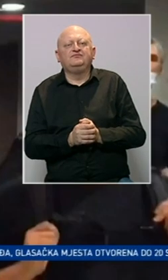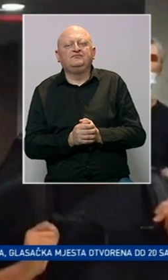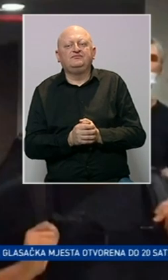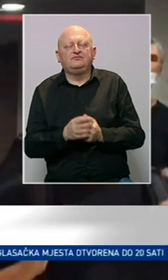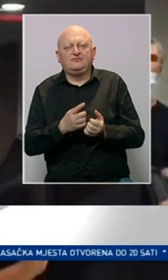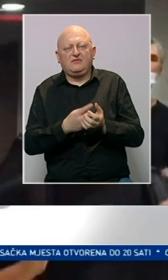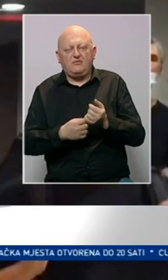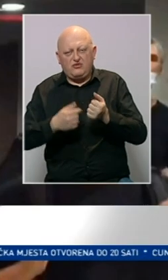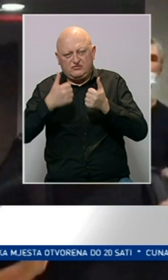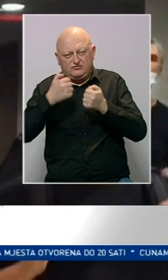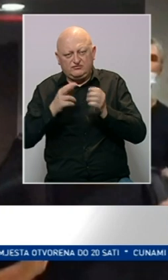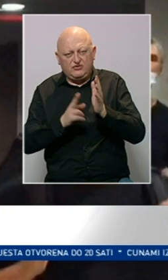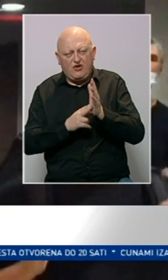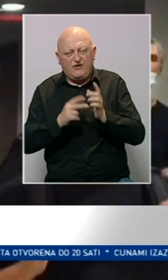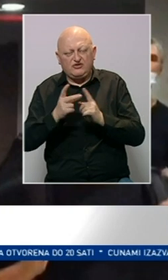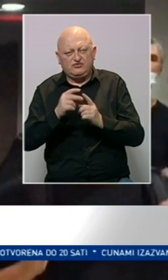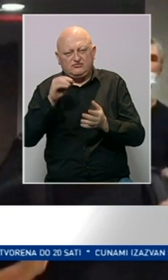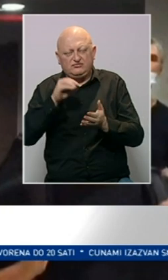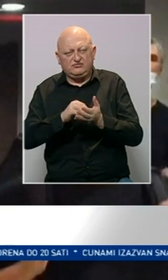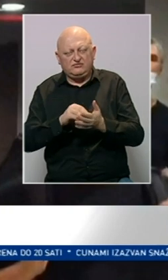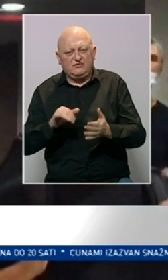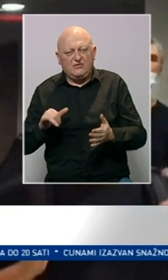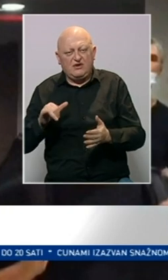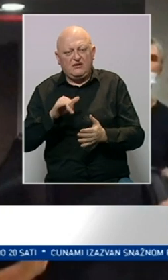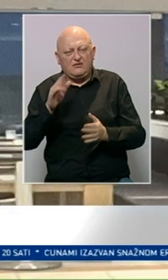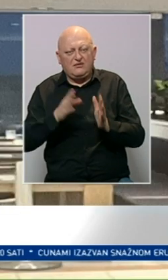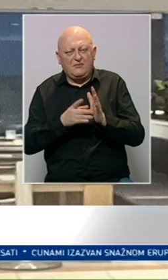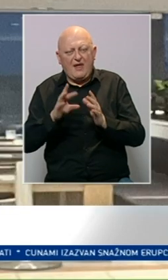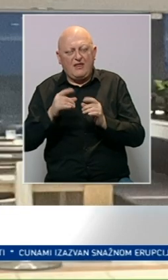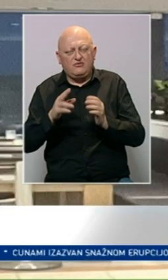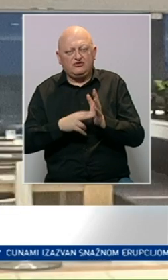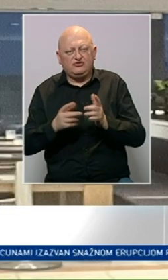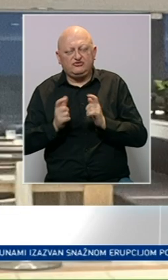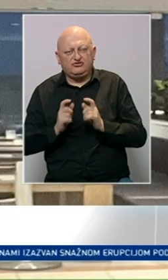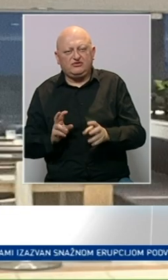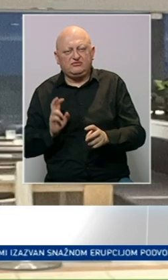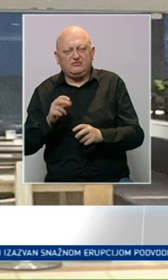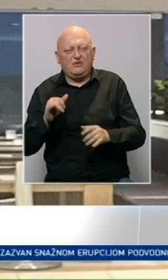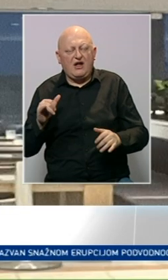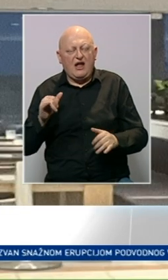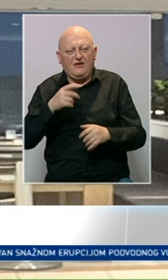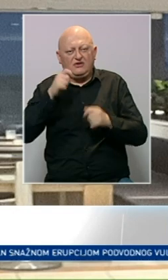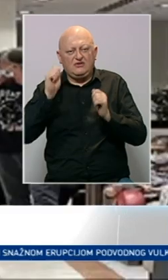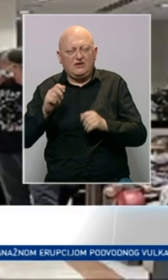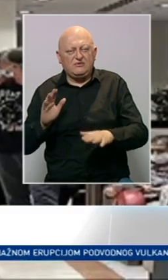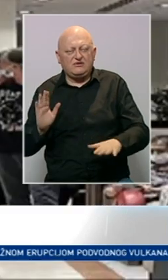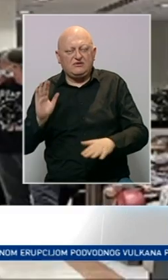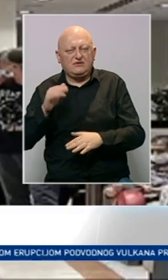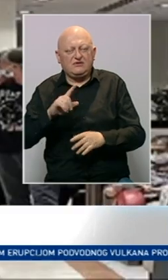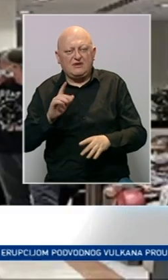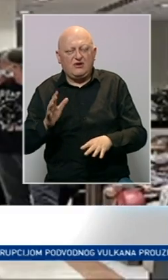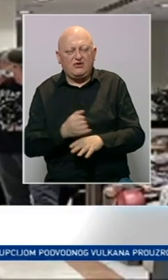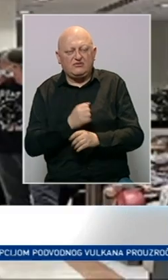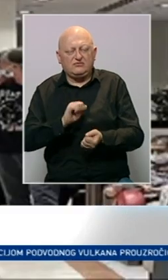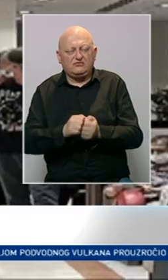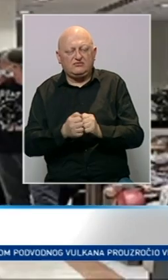Posljednje fotografije Novaka Đokovića zabilježene su na aerodromu u Melbourneu gdje je čekao da se ukrca na avion i napusti Australiju nakon neuspjeha